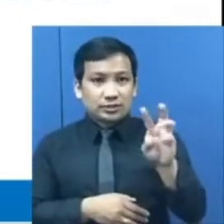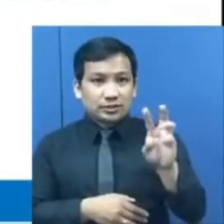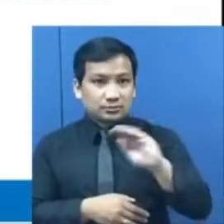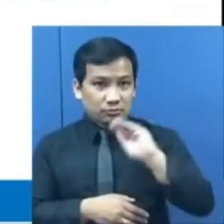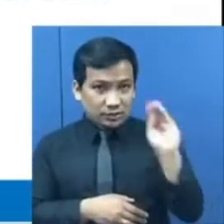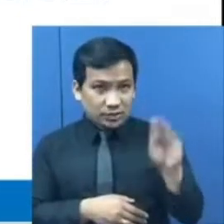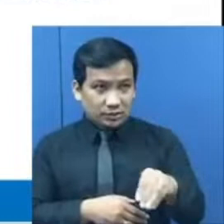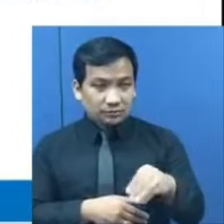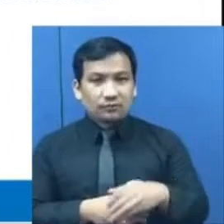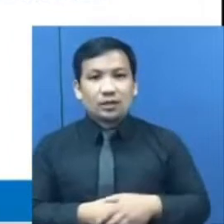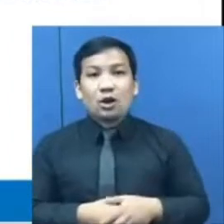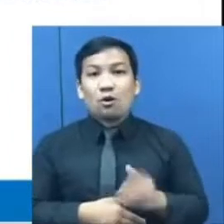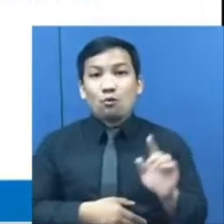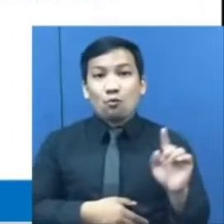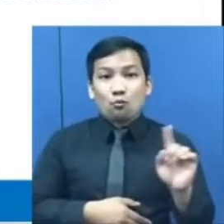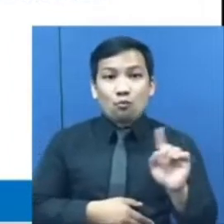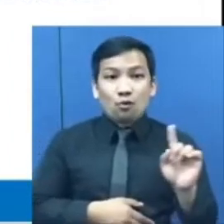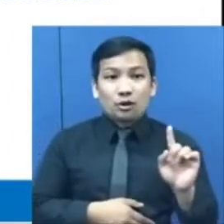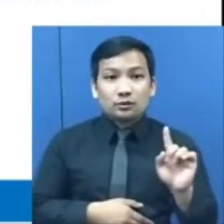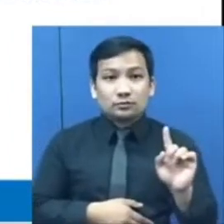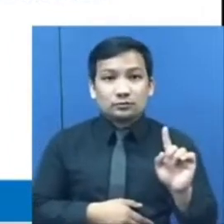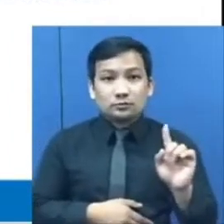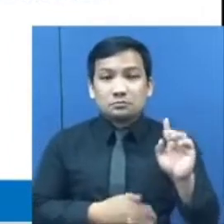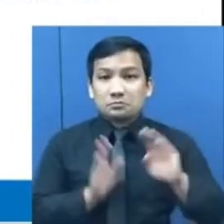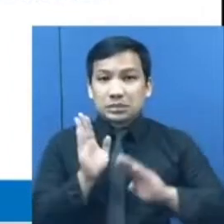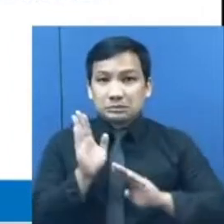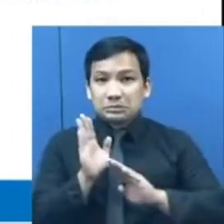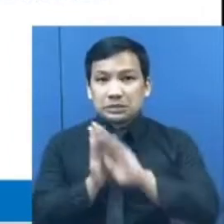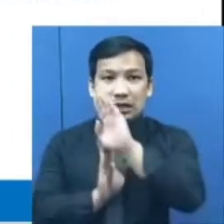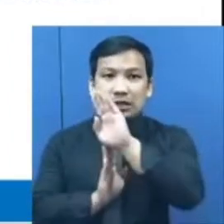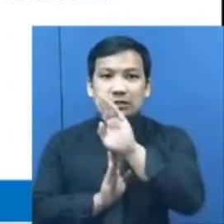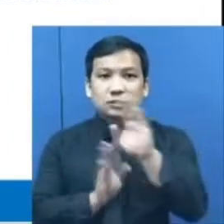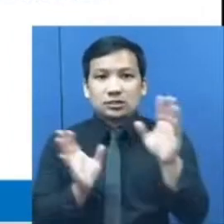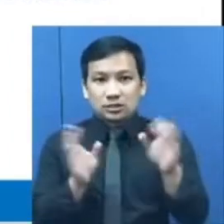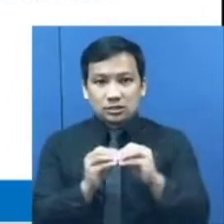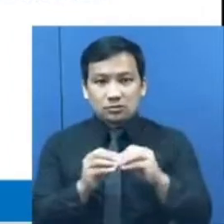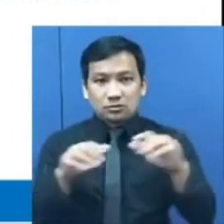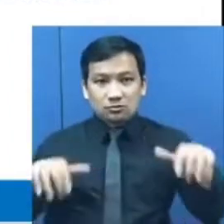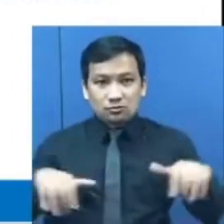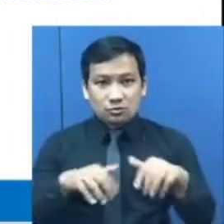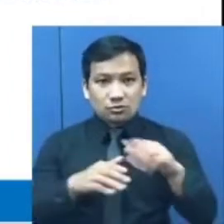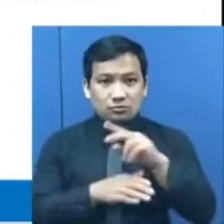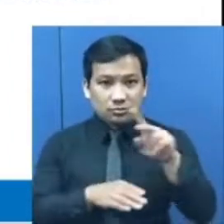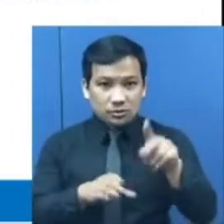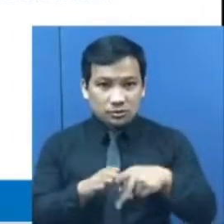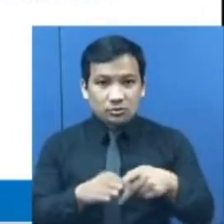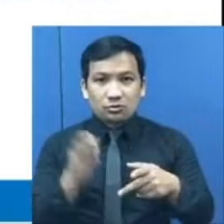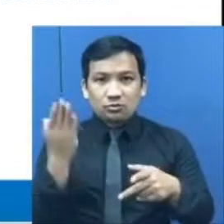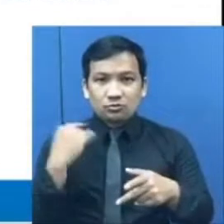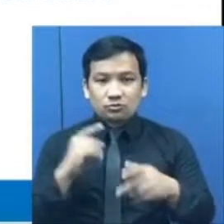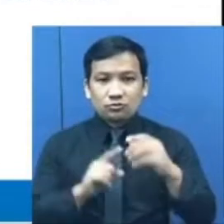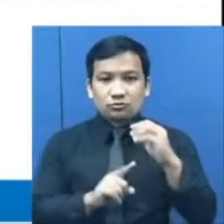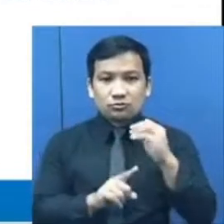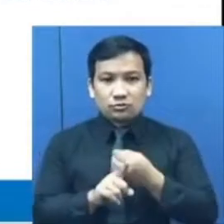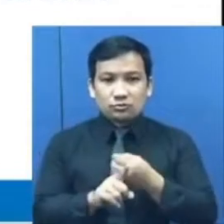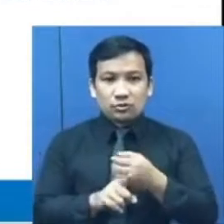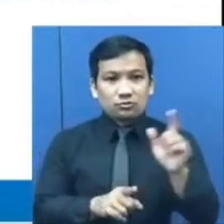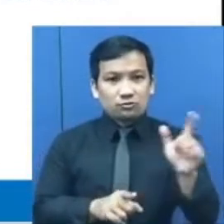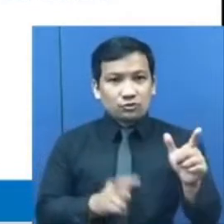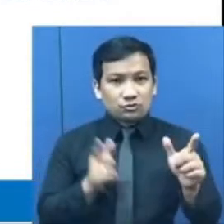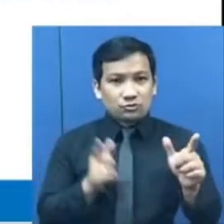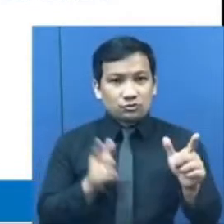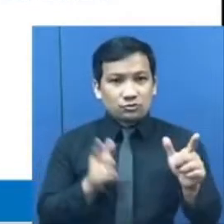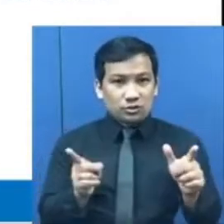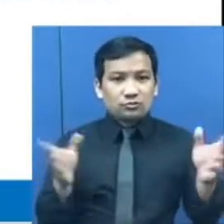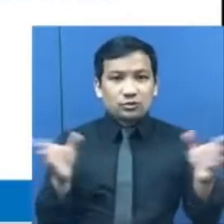Ito ay mas mataas kaysa sa naitalang labor force participation rate noong Hulyo 2021 na